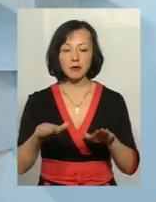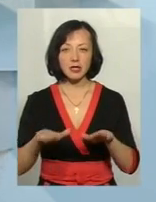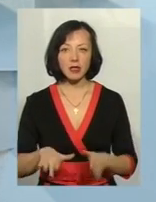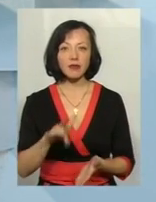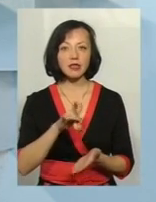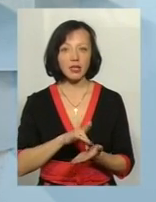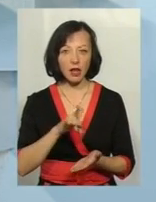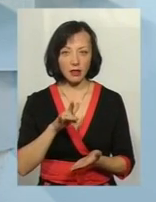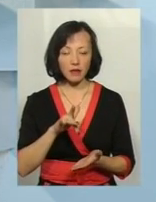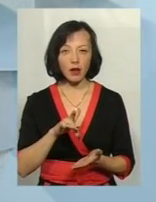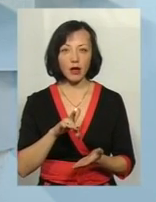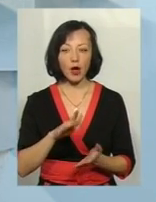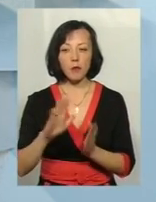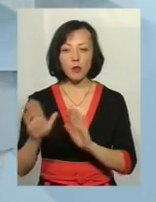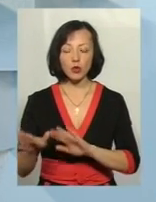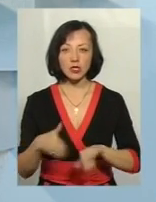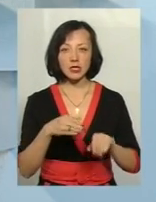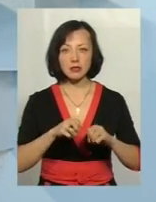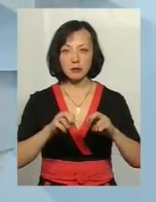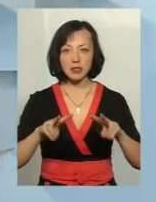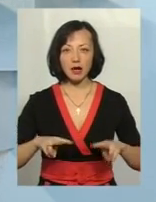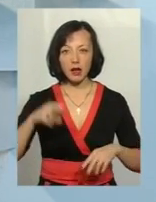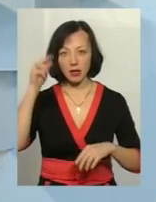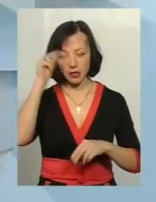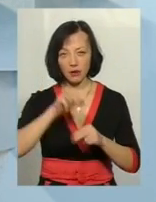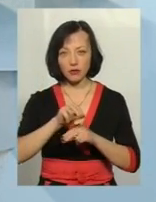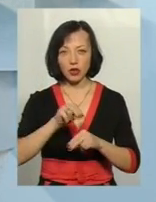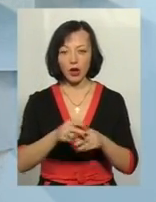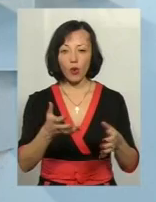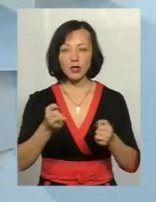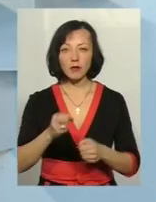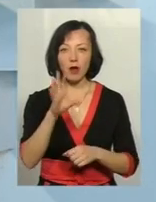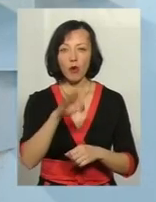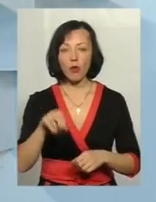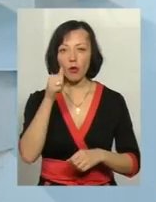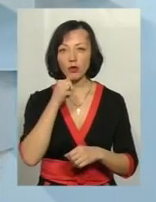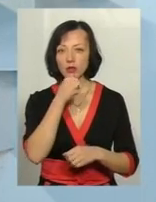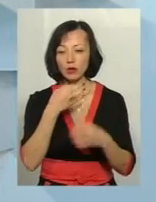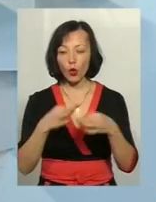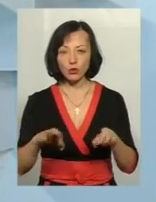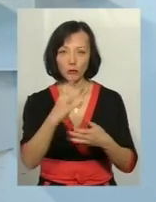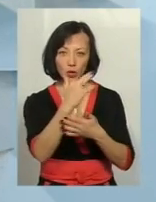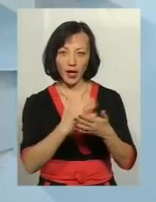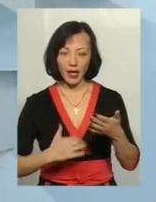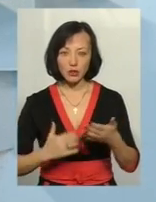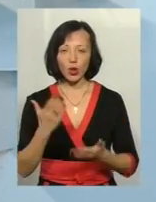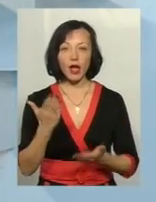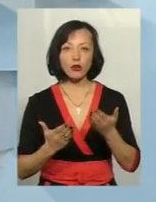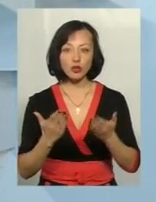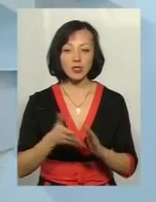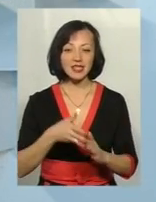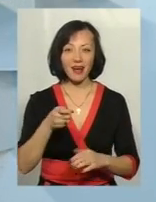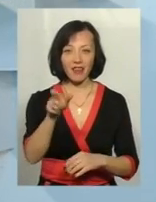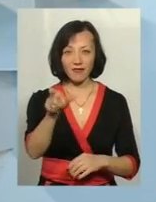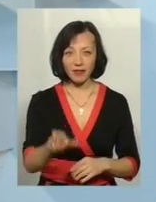центрів пройшли спеціальне навчання, отримали ключі доступу до даного реєстру. І якщо заявник